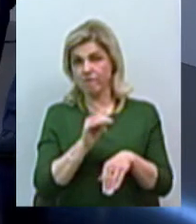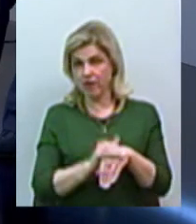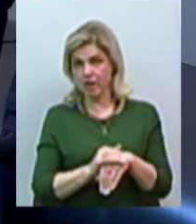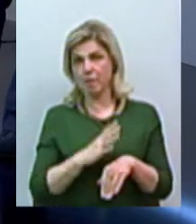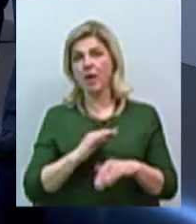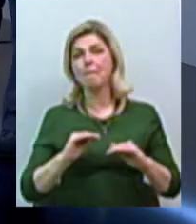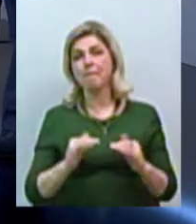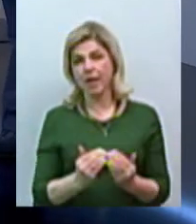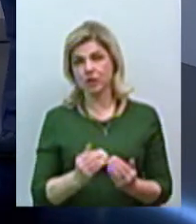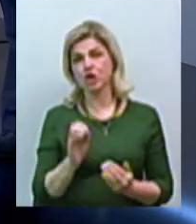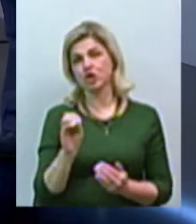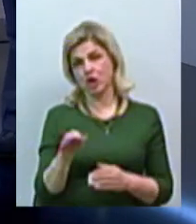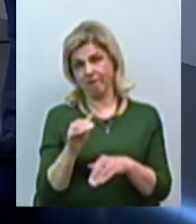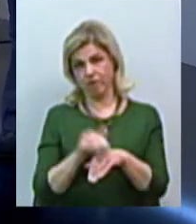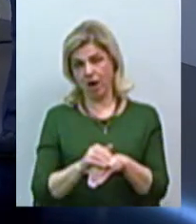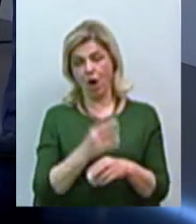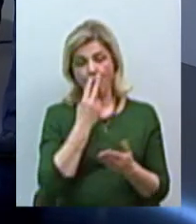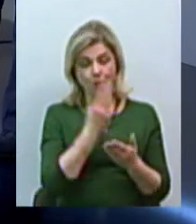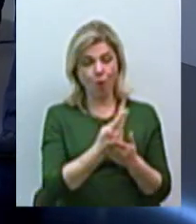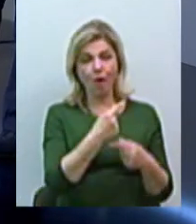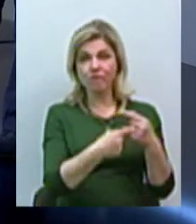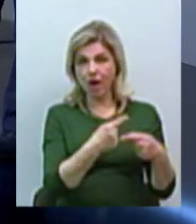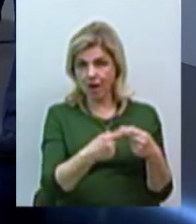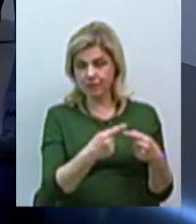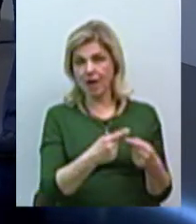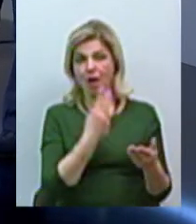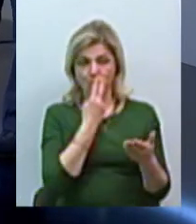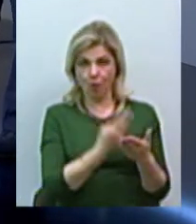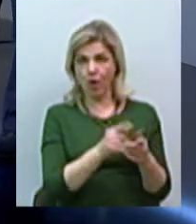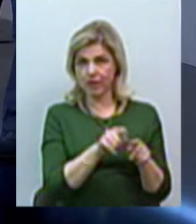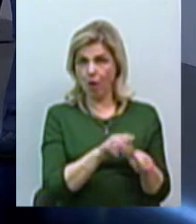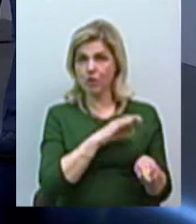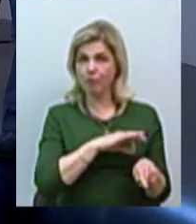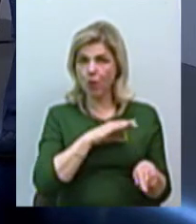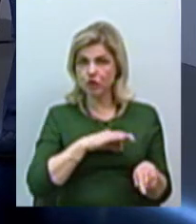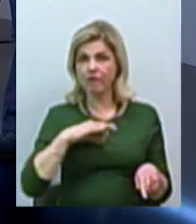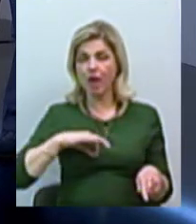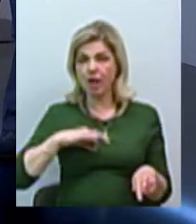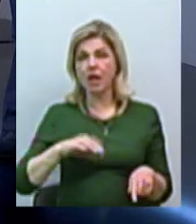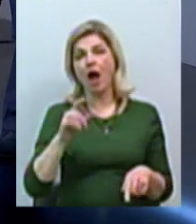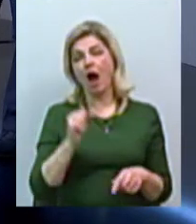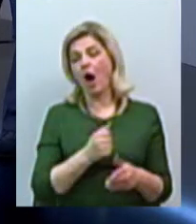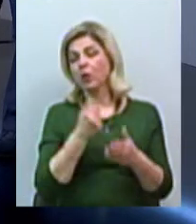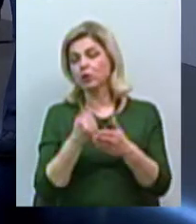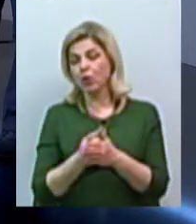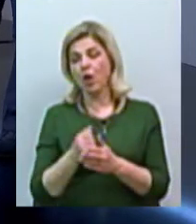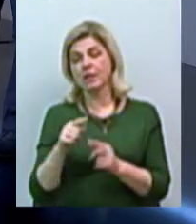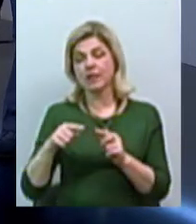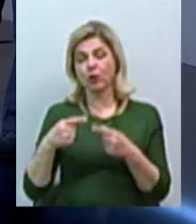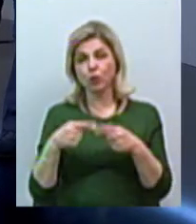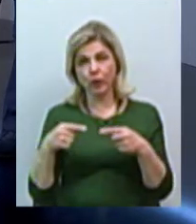фактичне. Тобто зняли показники, по показникам виходить таке споживання. До нарахування за інші дні